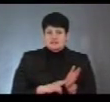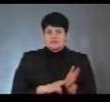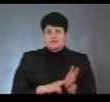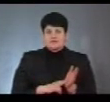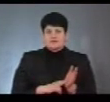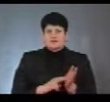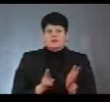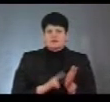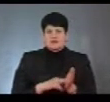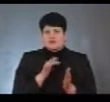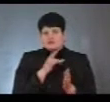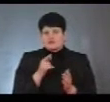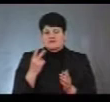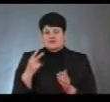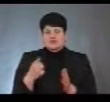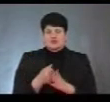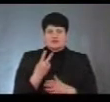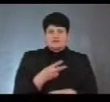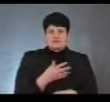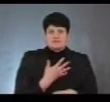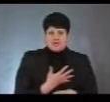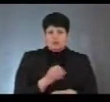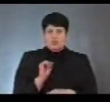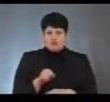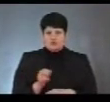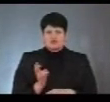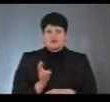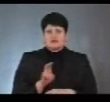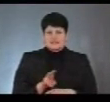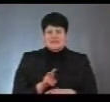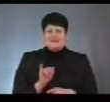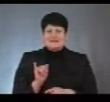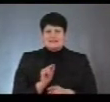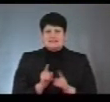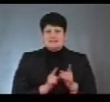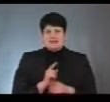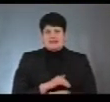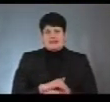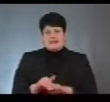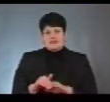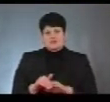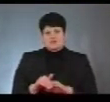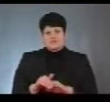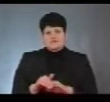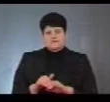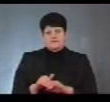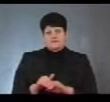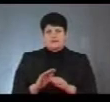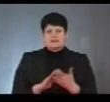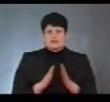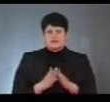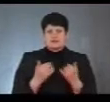в період 20 до 25, можуть прийти і змінити адресу. Станом на сьогодні, тільки